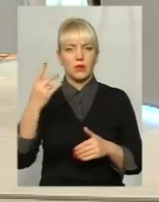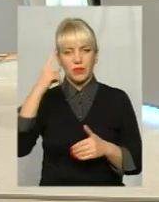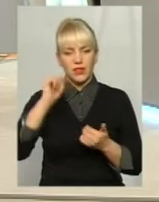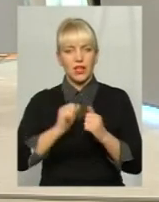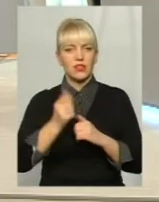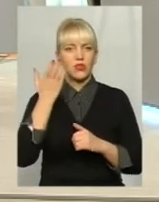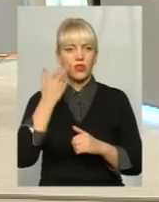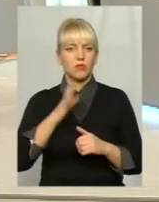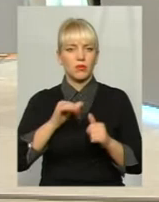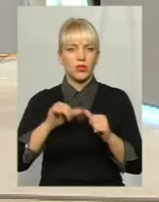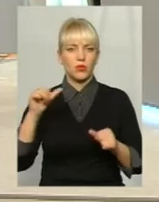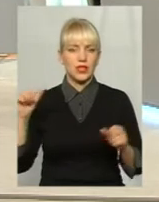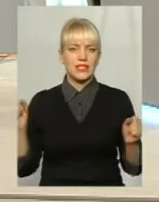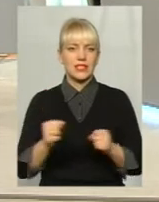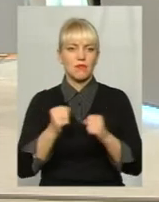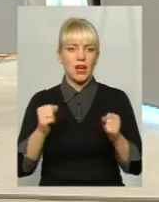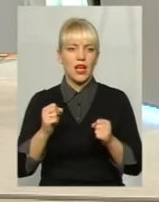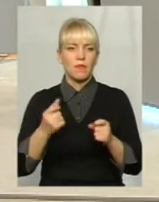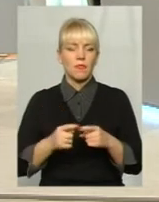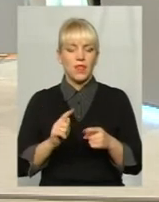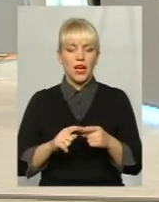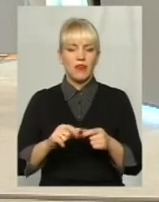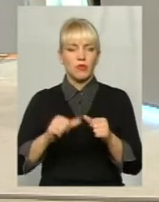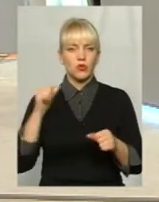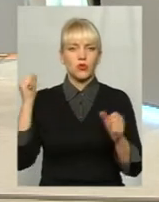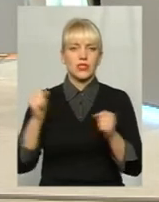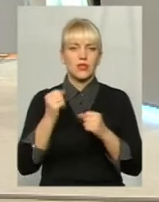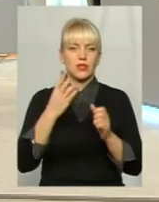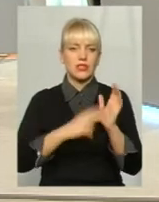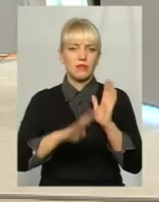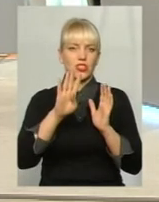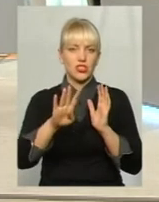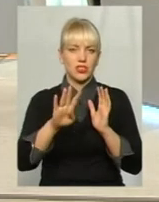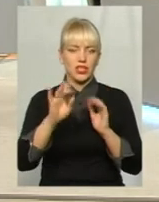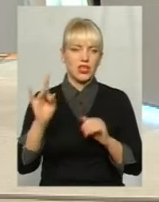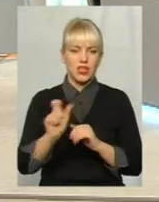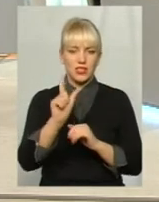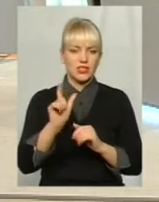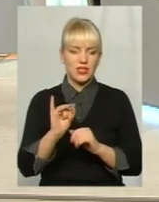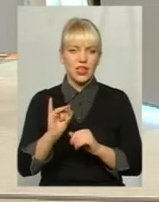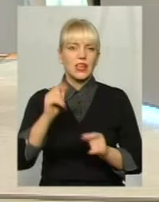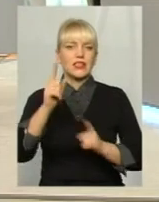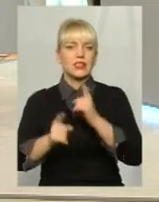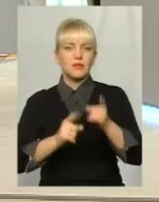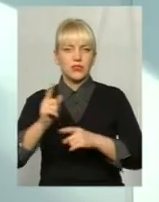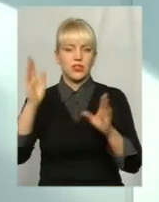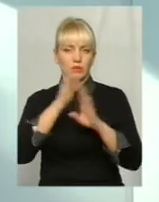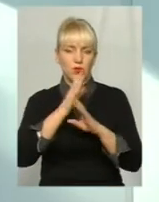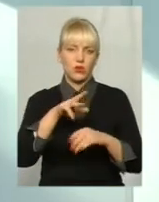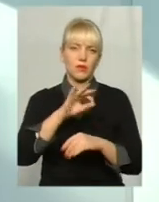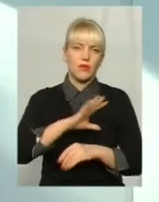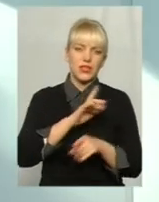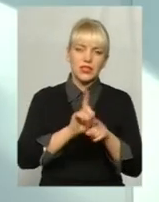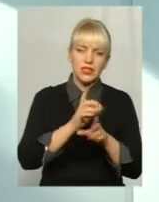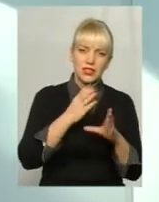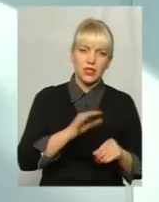'ятаєте, яка була минула зима. А за минулу зиму 74 рази змінювалися за зиму погода. Бували такі